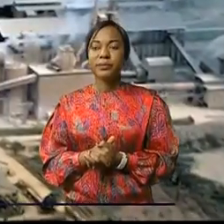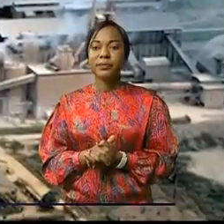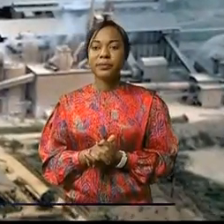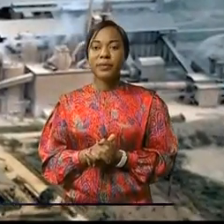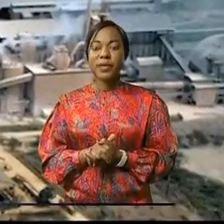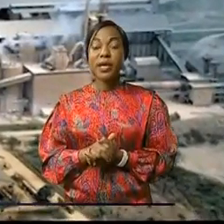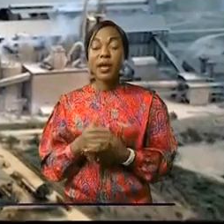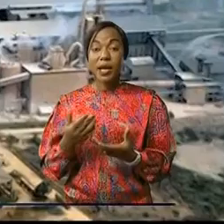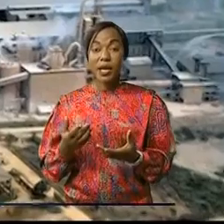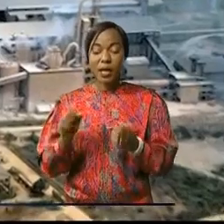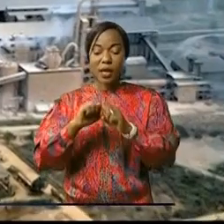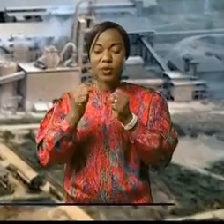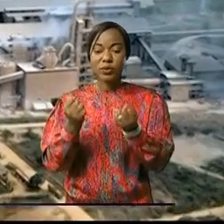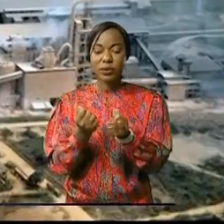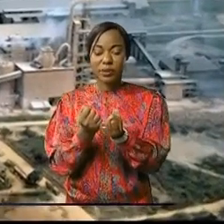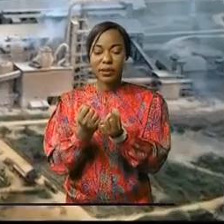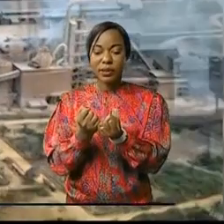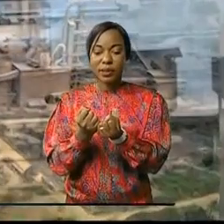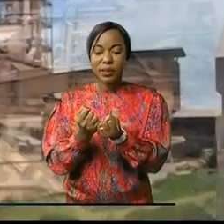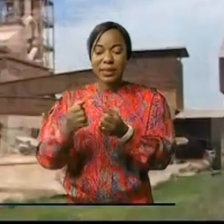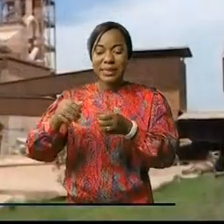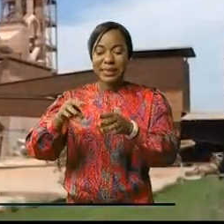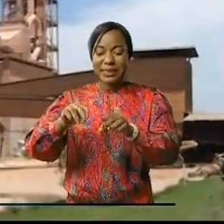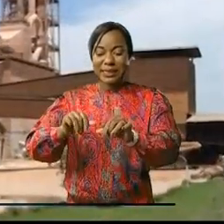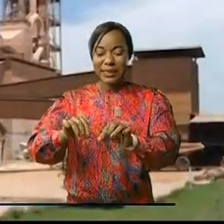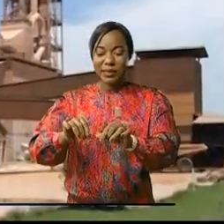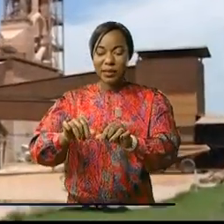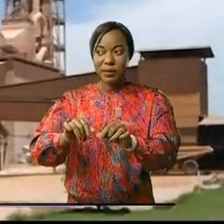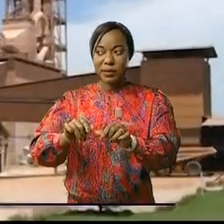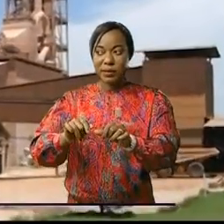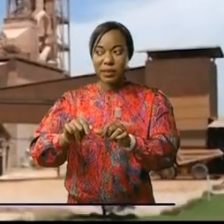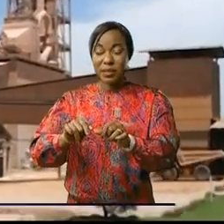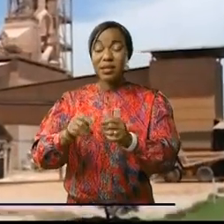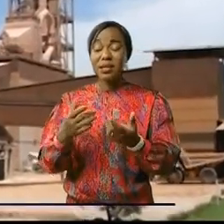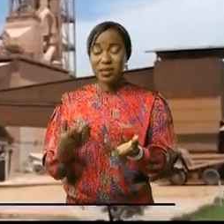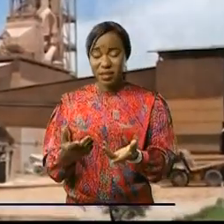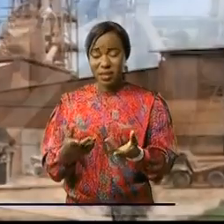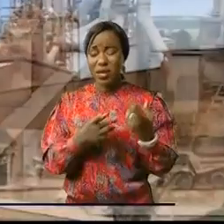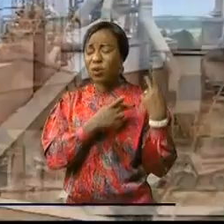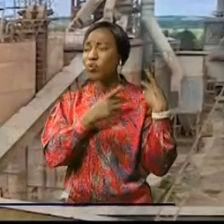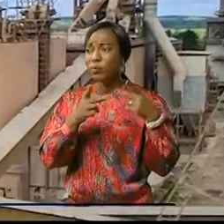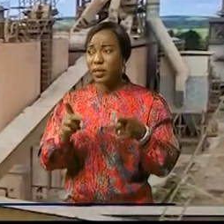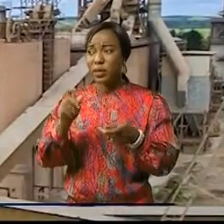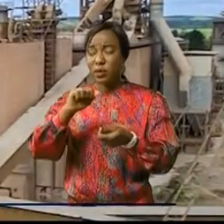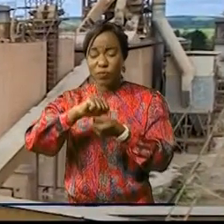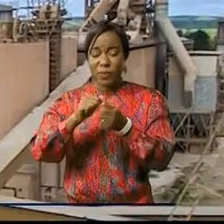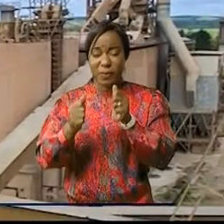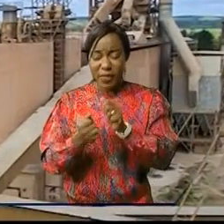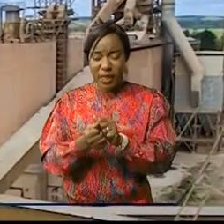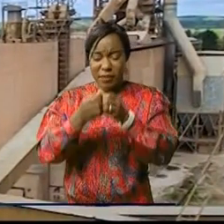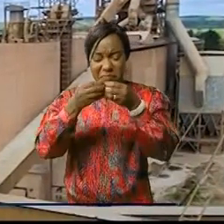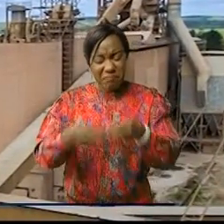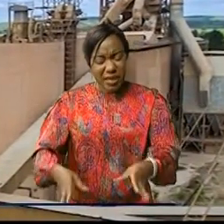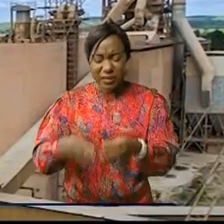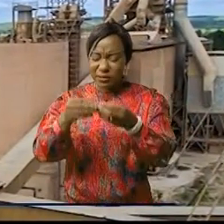La cimenterie de l'Ukala, dans la province du Congo central, vit ses moments de précarité. Depuis plusieurs années, elle ne fait qu'accumuler des pertes.